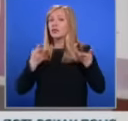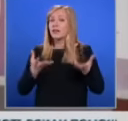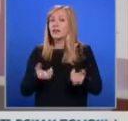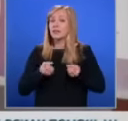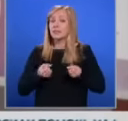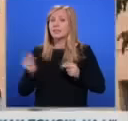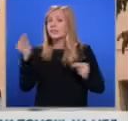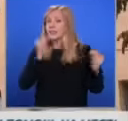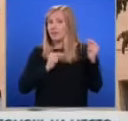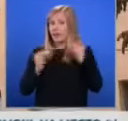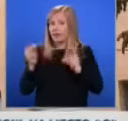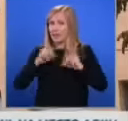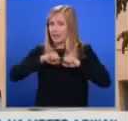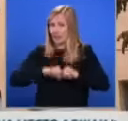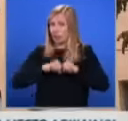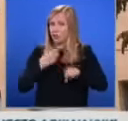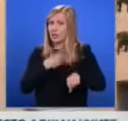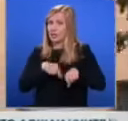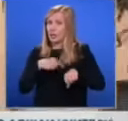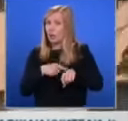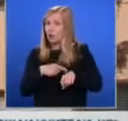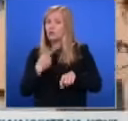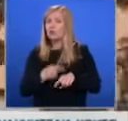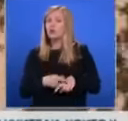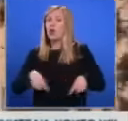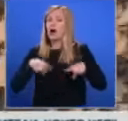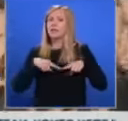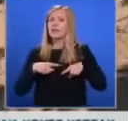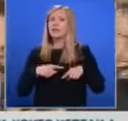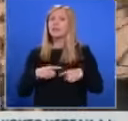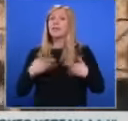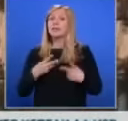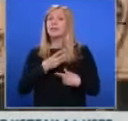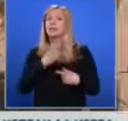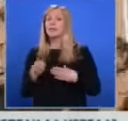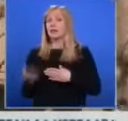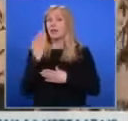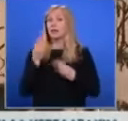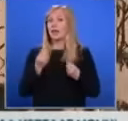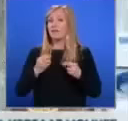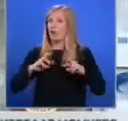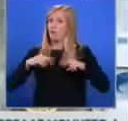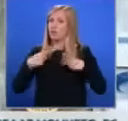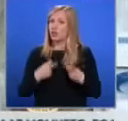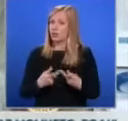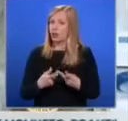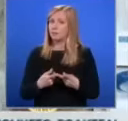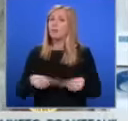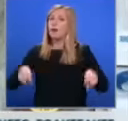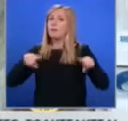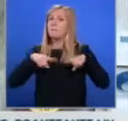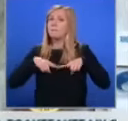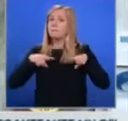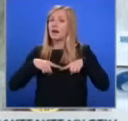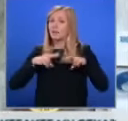съветът на директорите на болницата, след като адвокатът на едно от семействата поиска 300 хиляди лева обещетение. Правният анализ е охванал